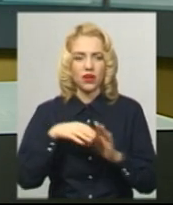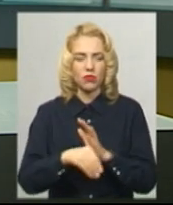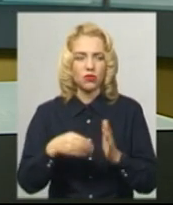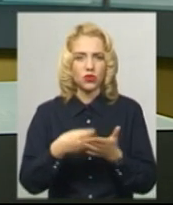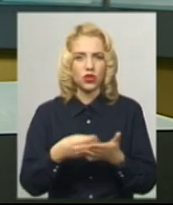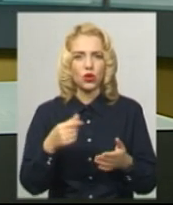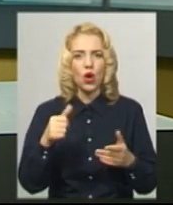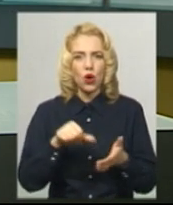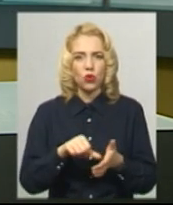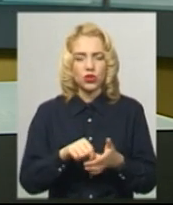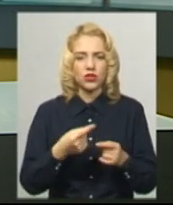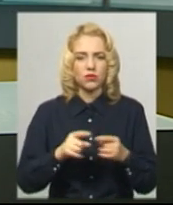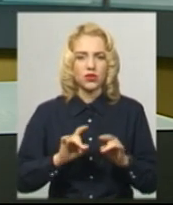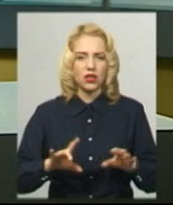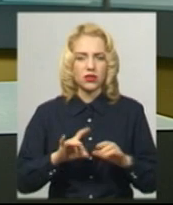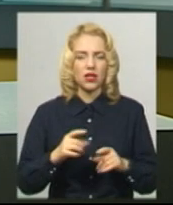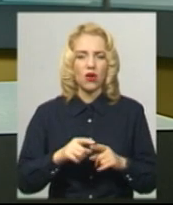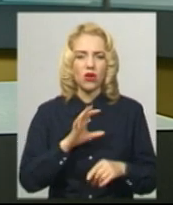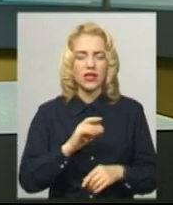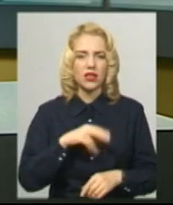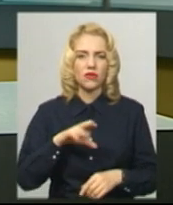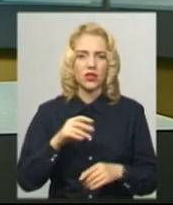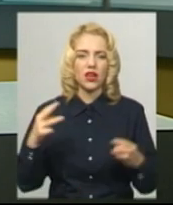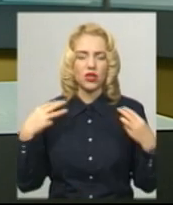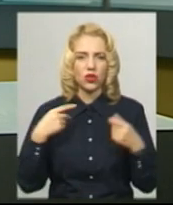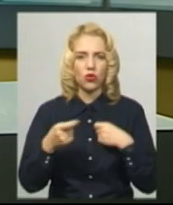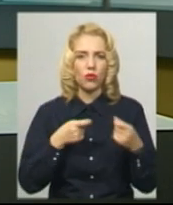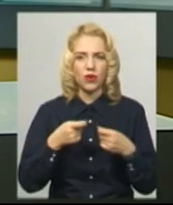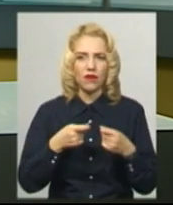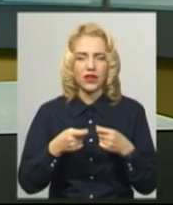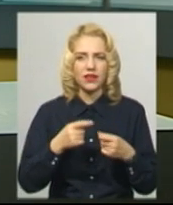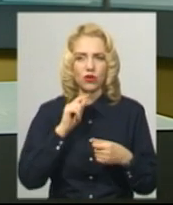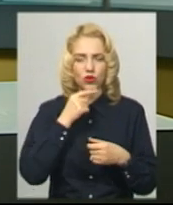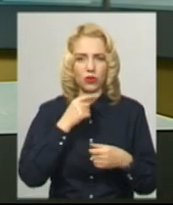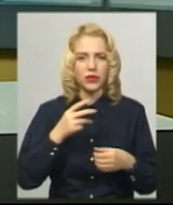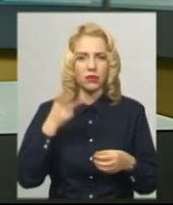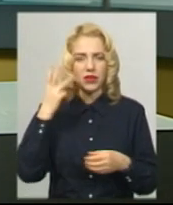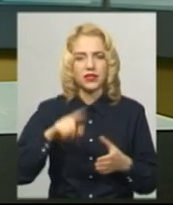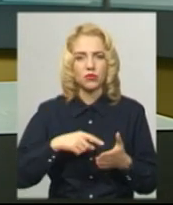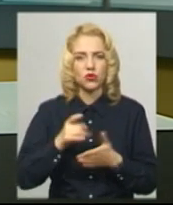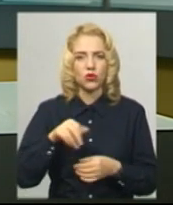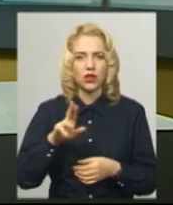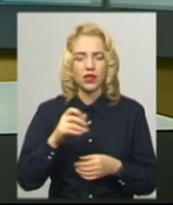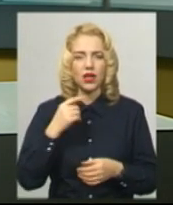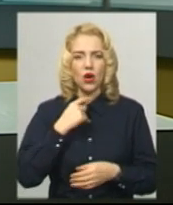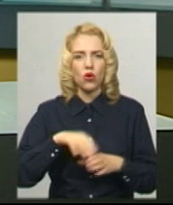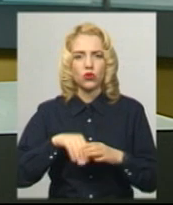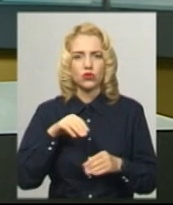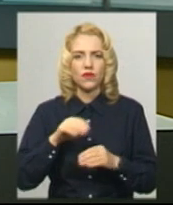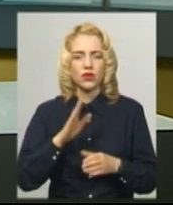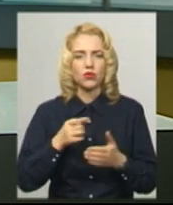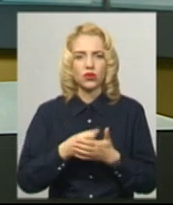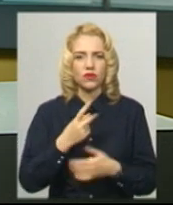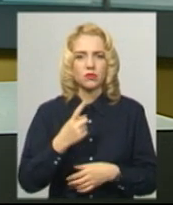повідомила Оксана Новодон, начальниця управління економіки Хмельницької міської ради. За її словами, голосування триватиме до 21